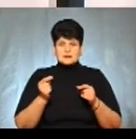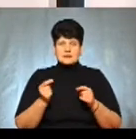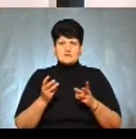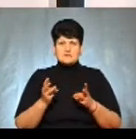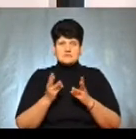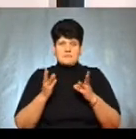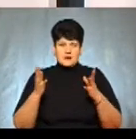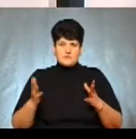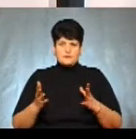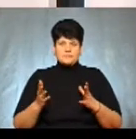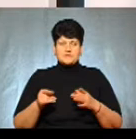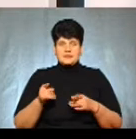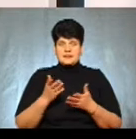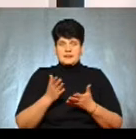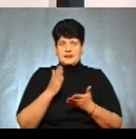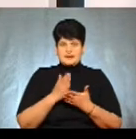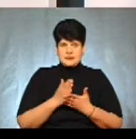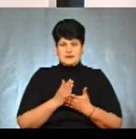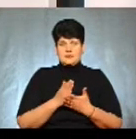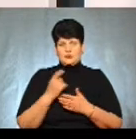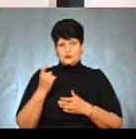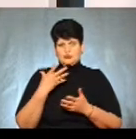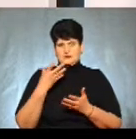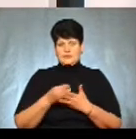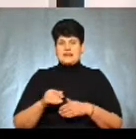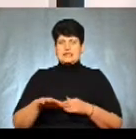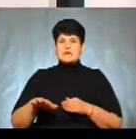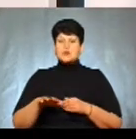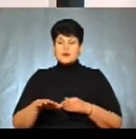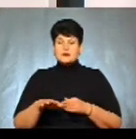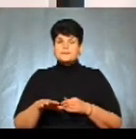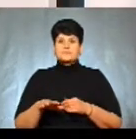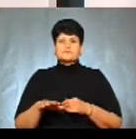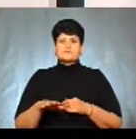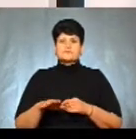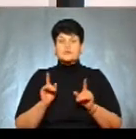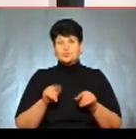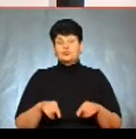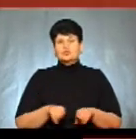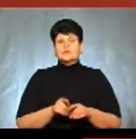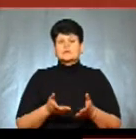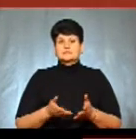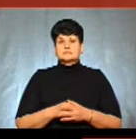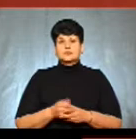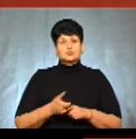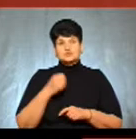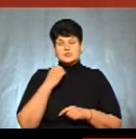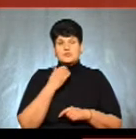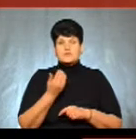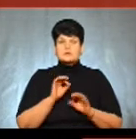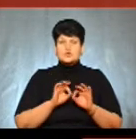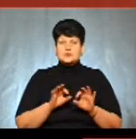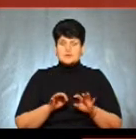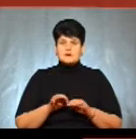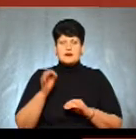трава не палиться. Де присутній силовик, господар своєї території, тому десь так. Дуже дякую вам за роз